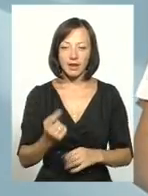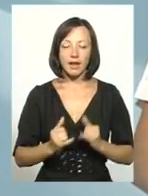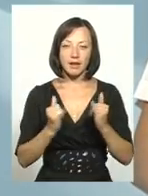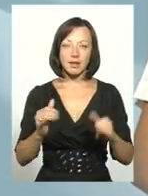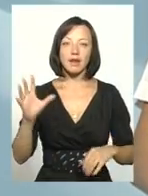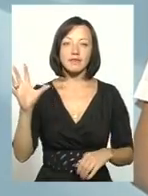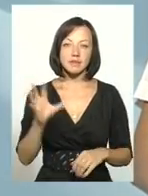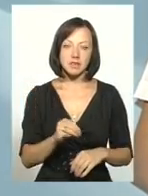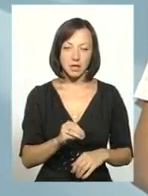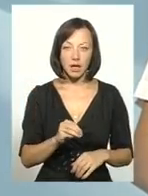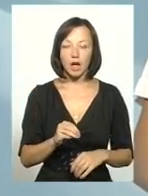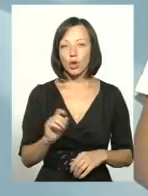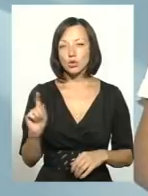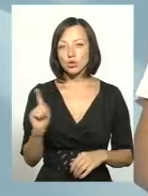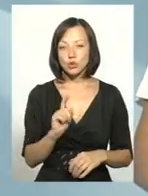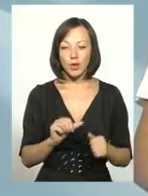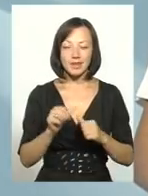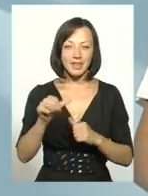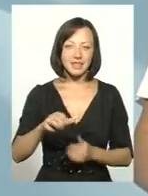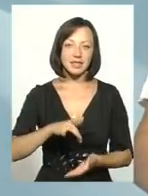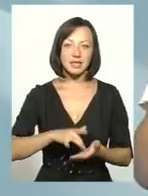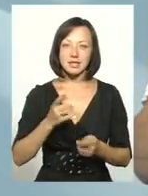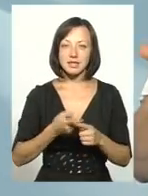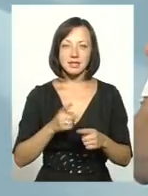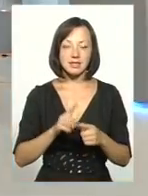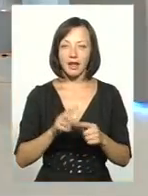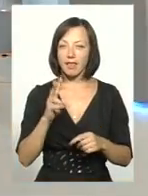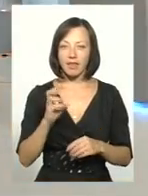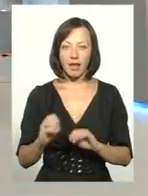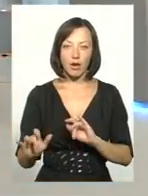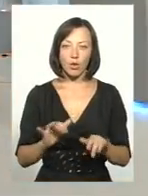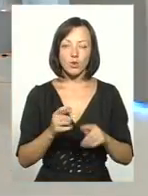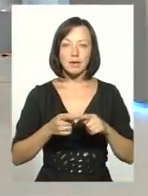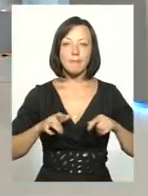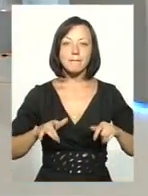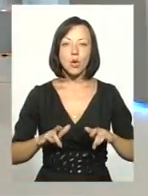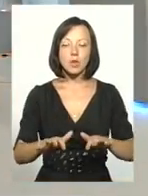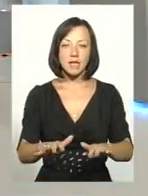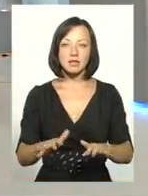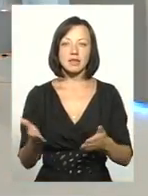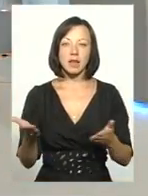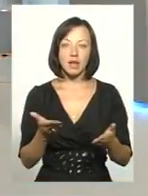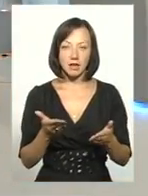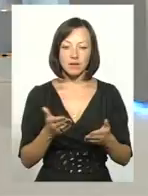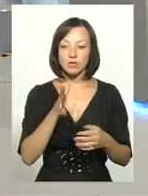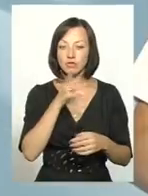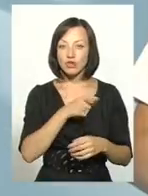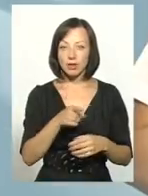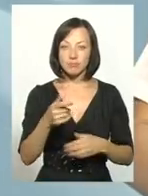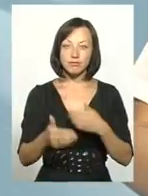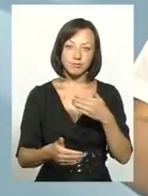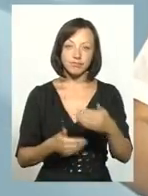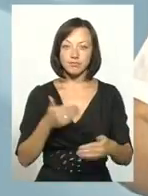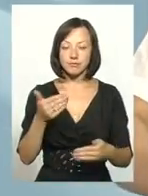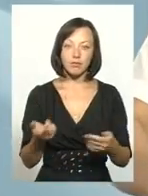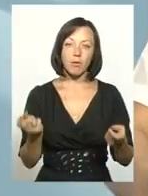глядачів, що децентралізація – це не крок, це процес, процес, який йде в часі. Це процес,